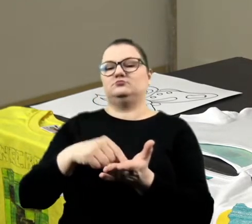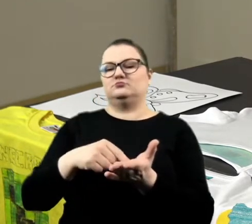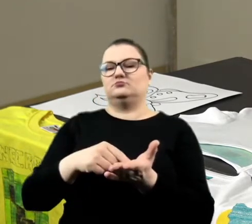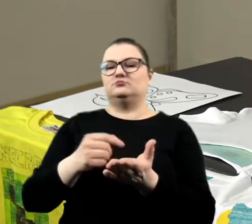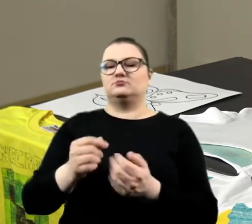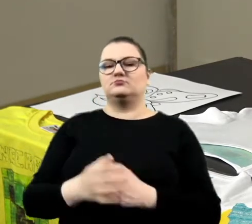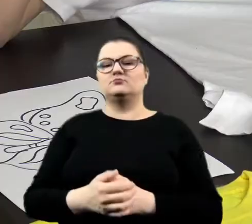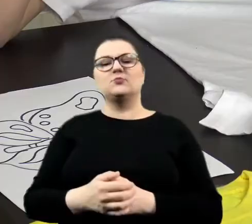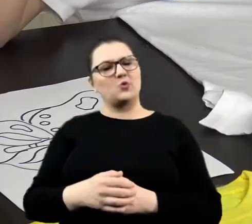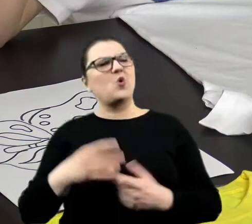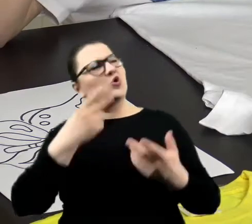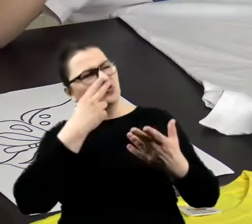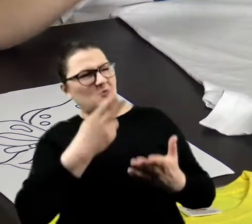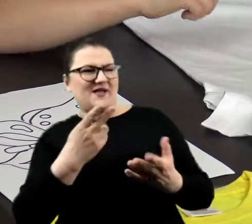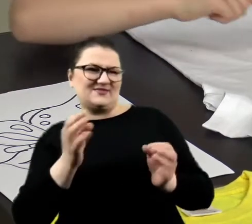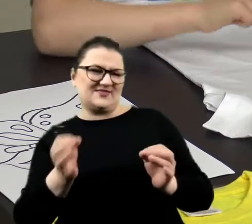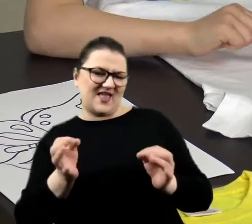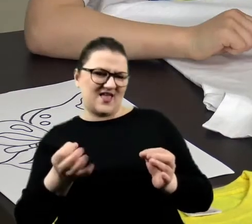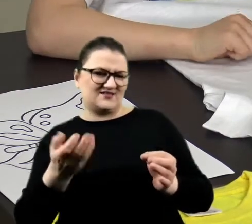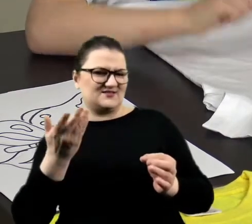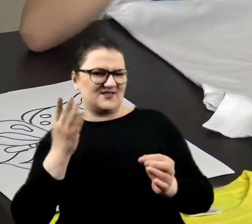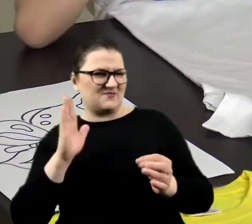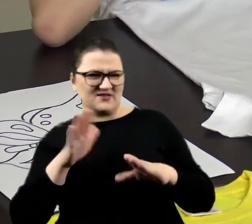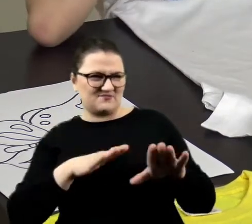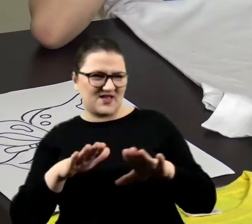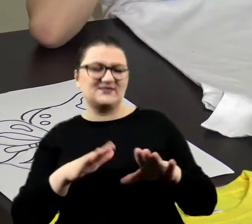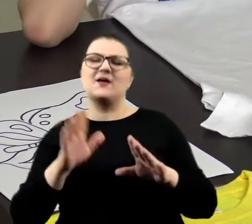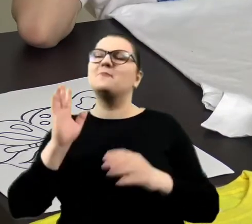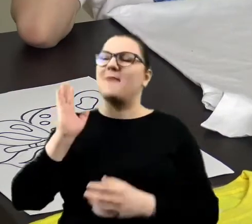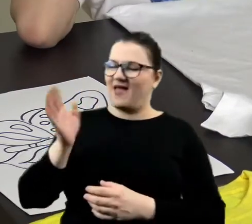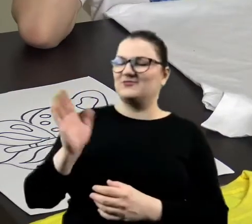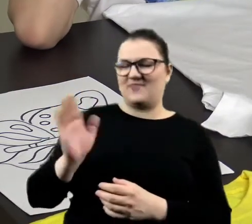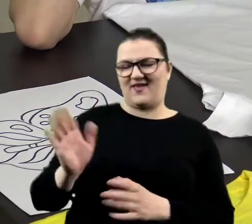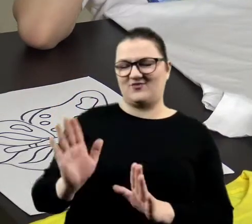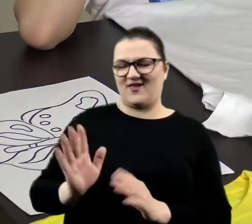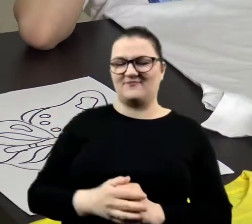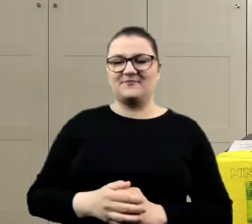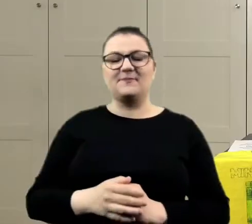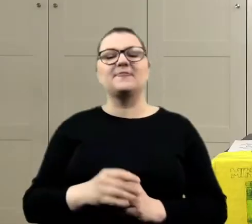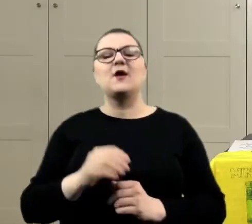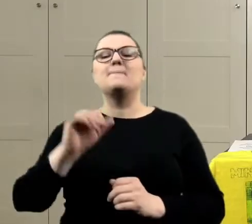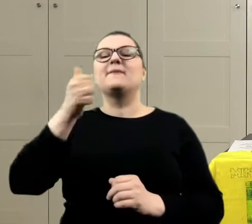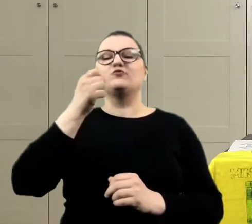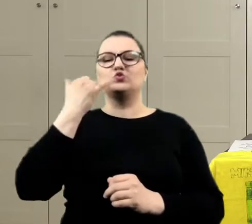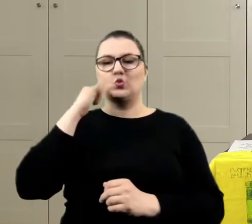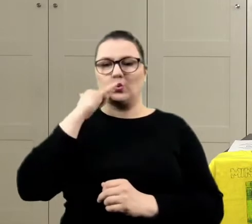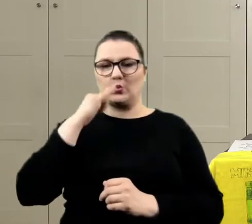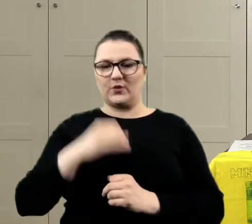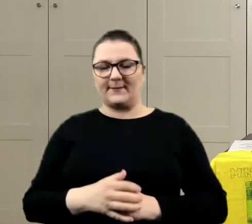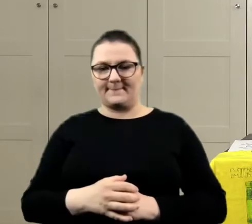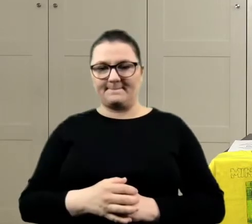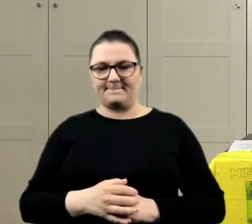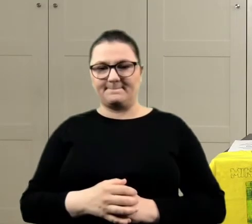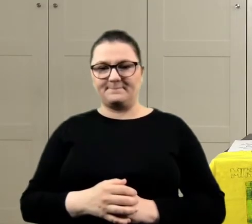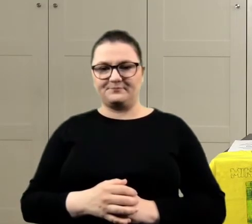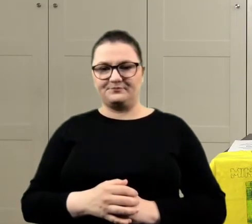zobacz, teraz nie będzie miejsca. Będzie, będzie. Dobra, na razie żółty. O,